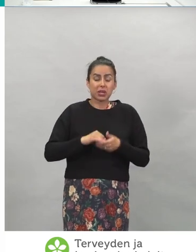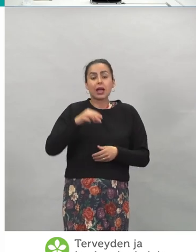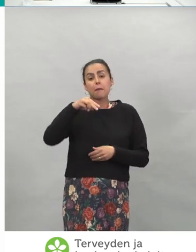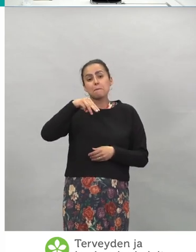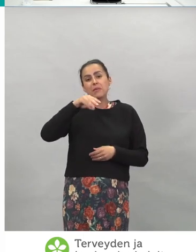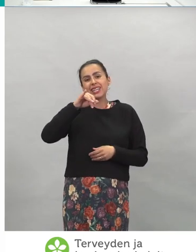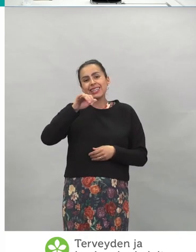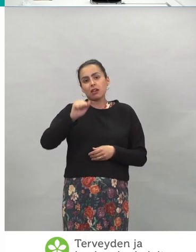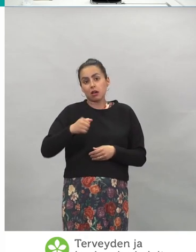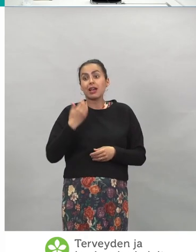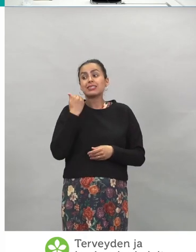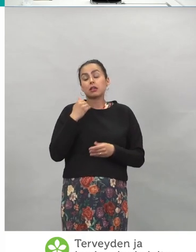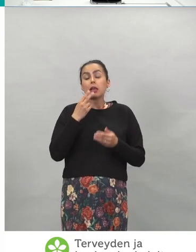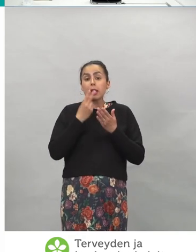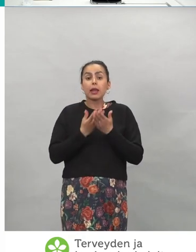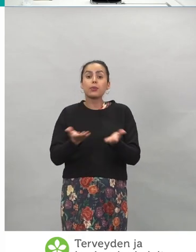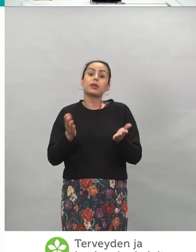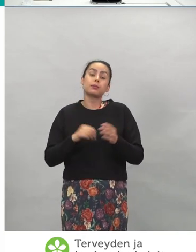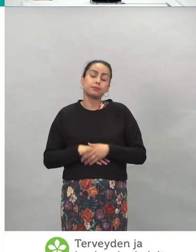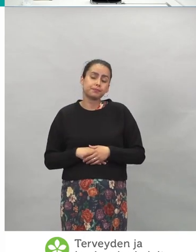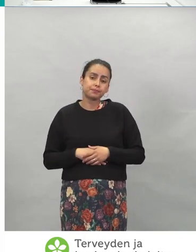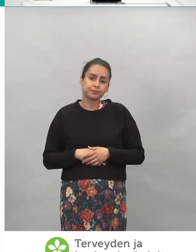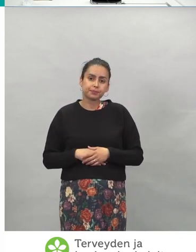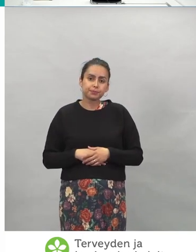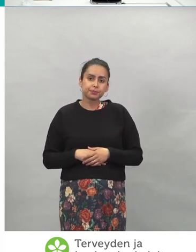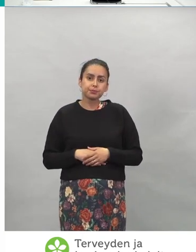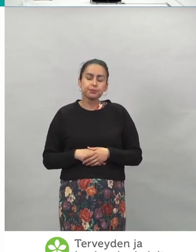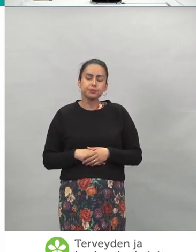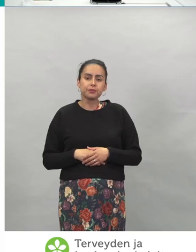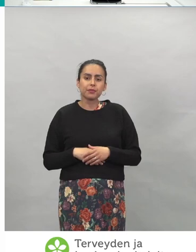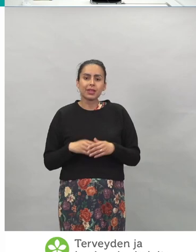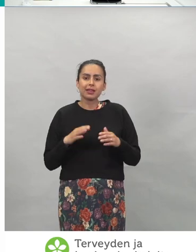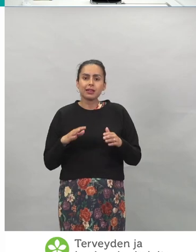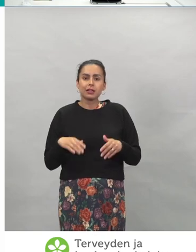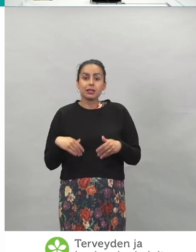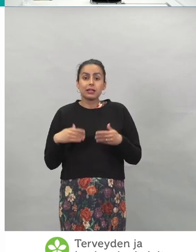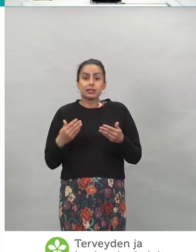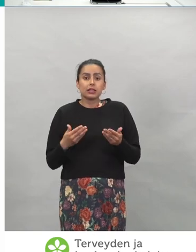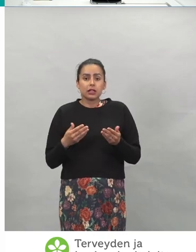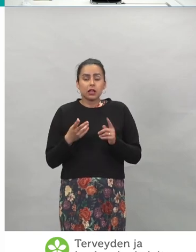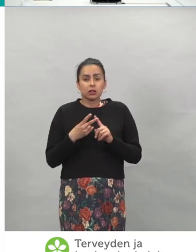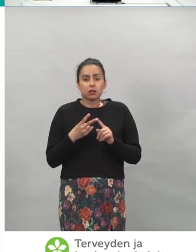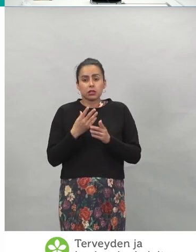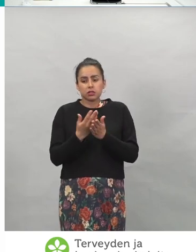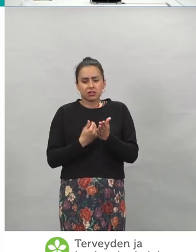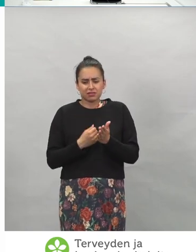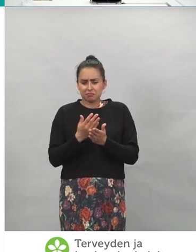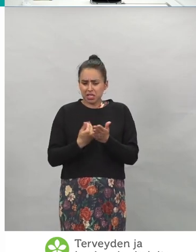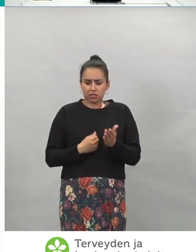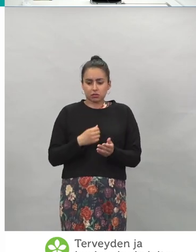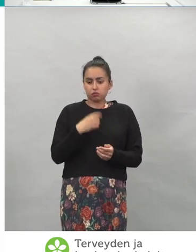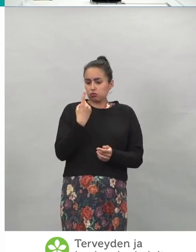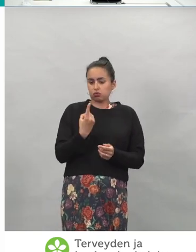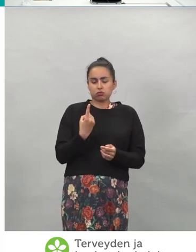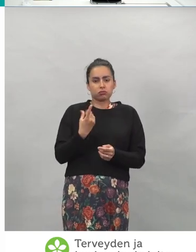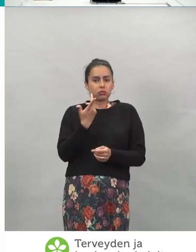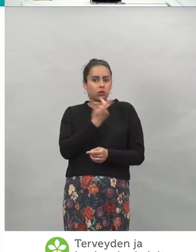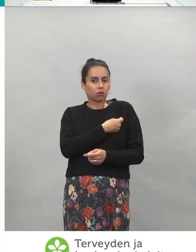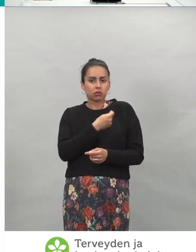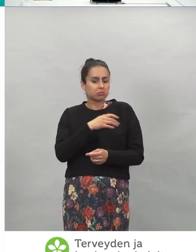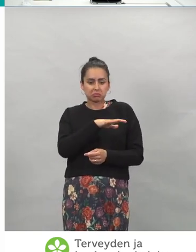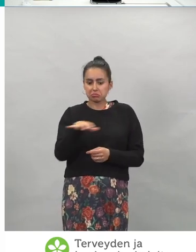näytti. Ja sitten tietysti se, miksi se yksi ja sama rokote ei käy kaikille,